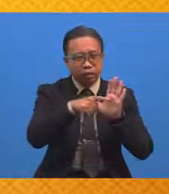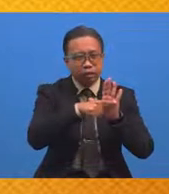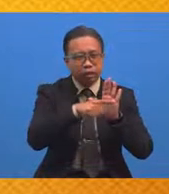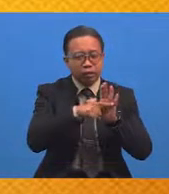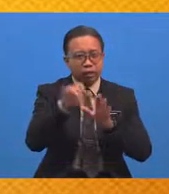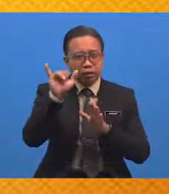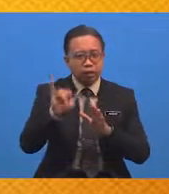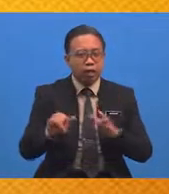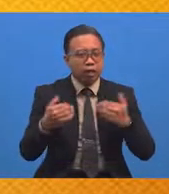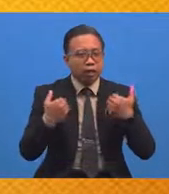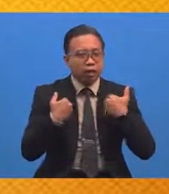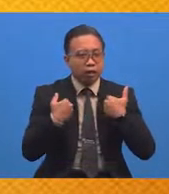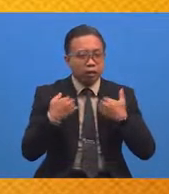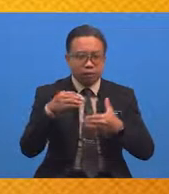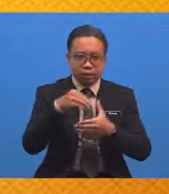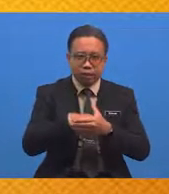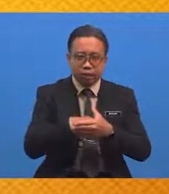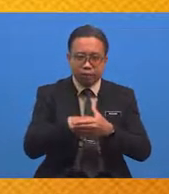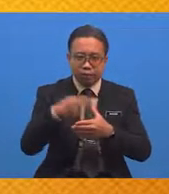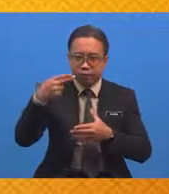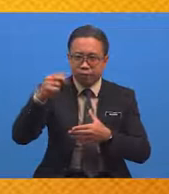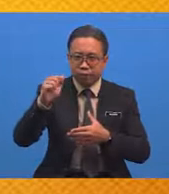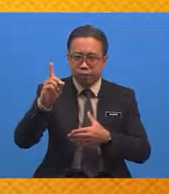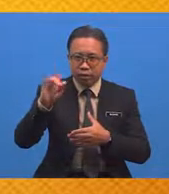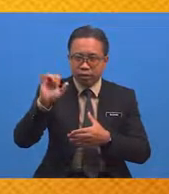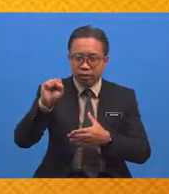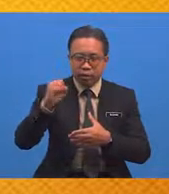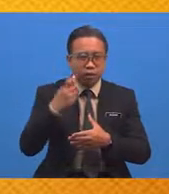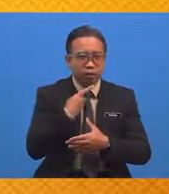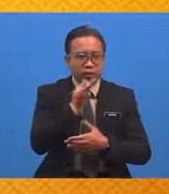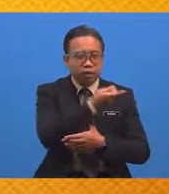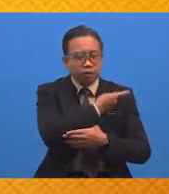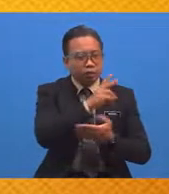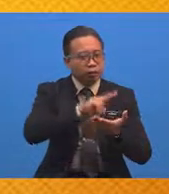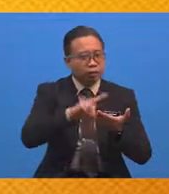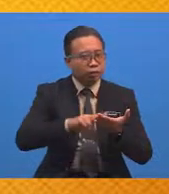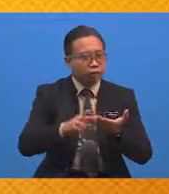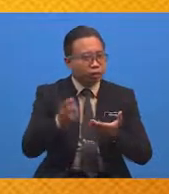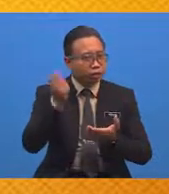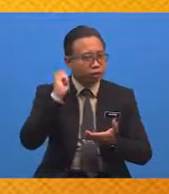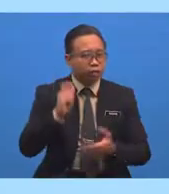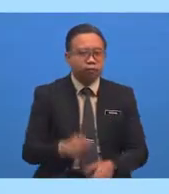Yang terdapat Dalam hadis Yang kita Bacakan tadi